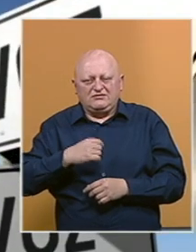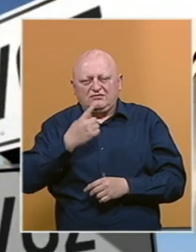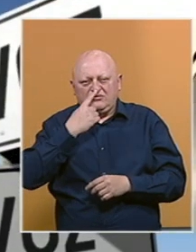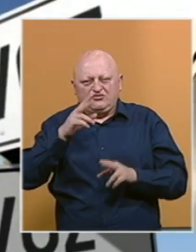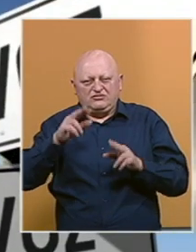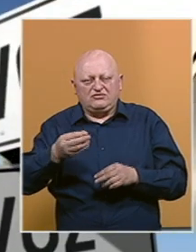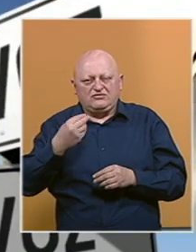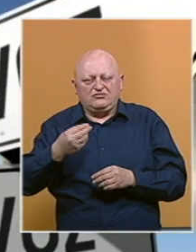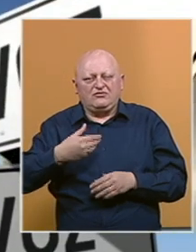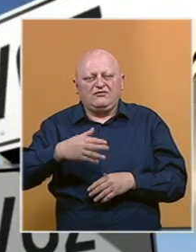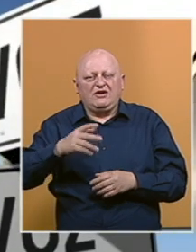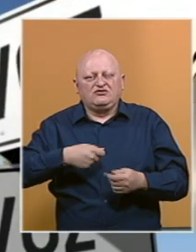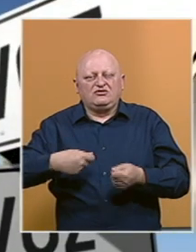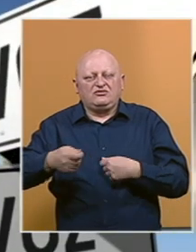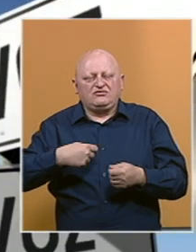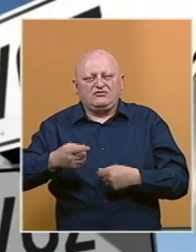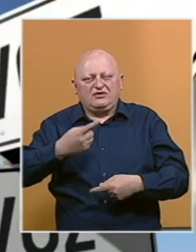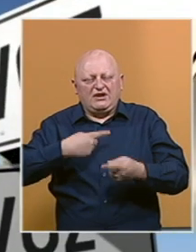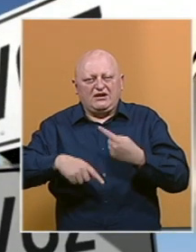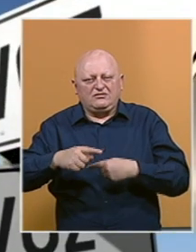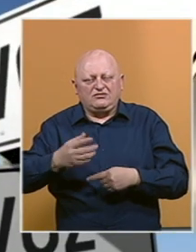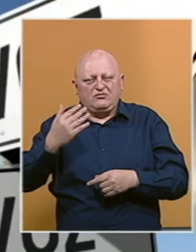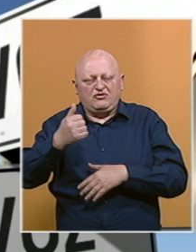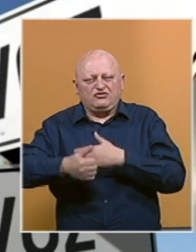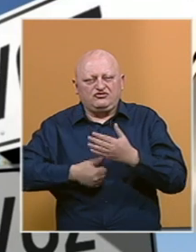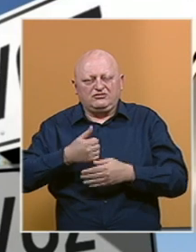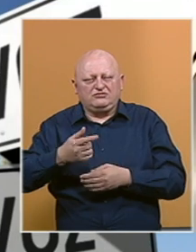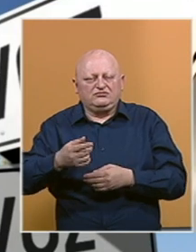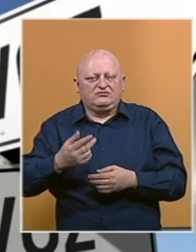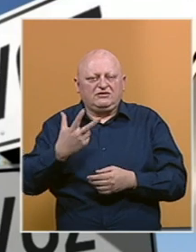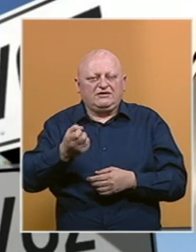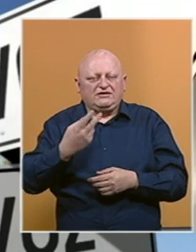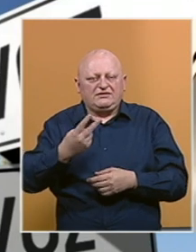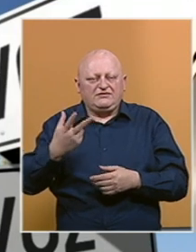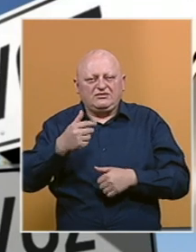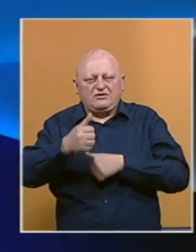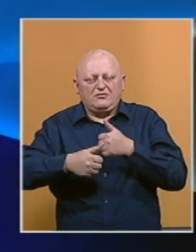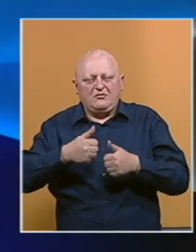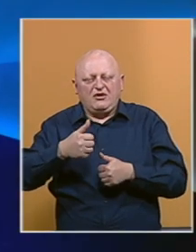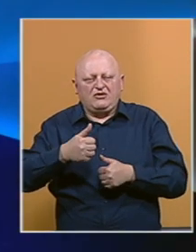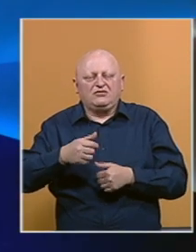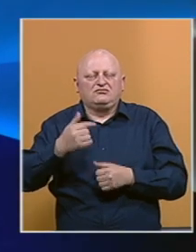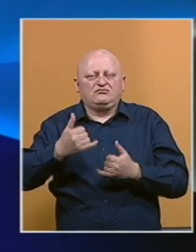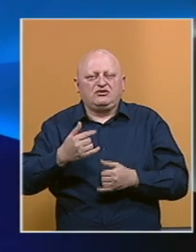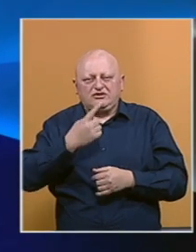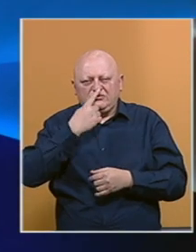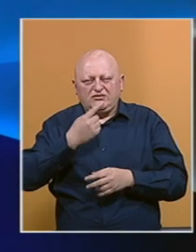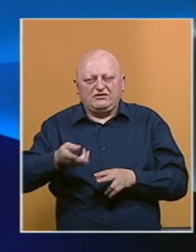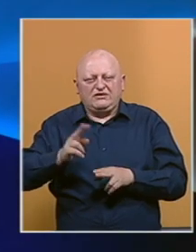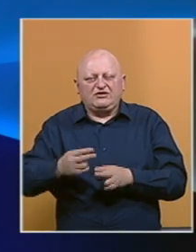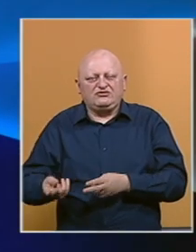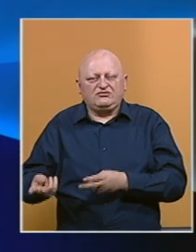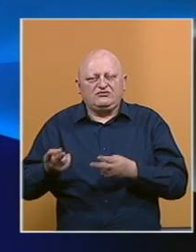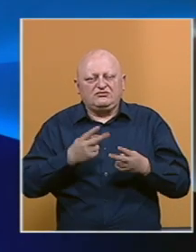Rusijom imamo dobru vanjsko-trgovinsku razmjenu. U prošloj godini ona je iznosila 328 miliona. Do sada smo u Rusiju najviše